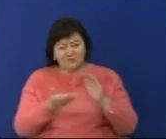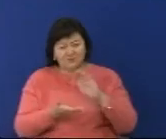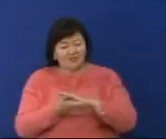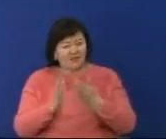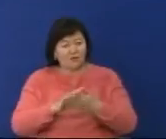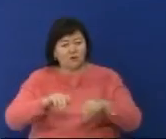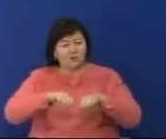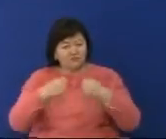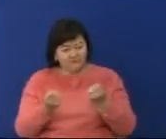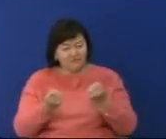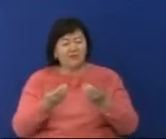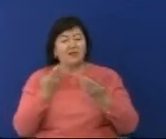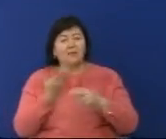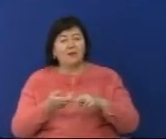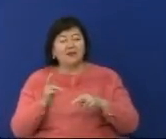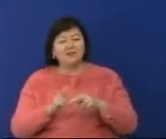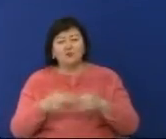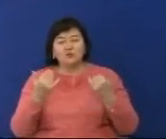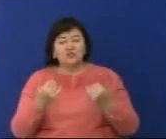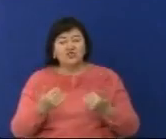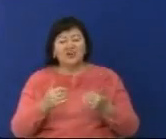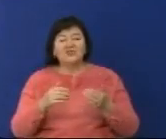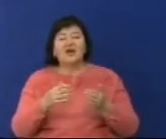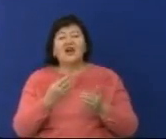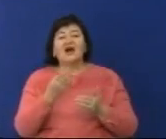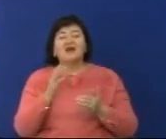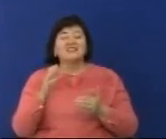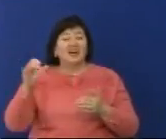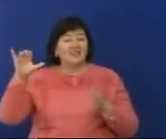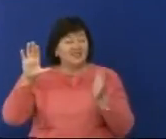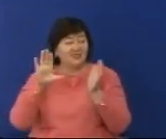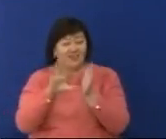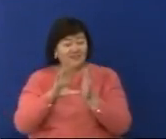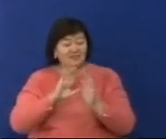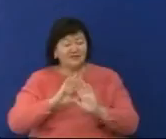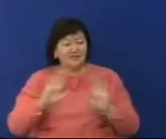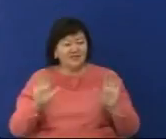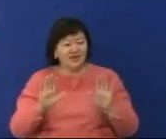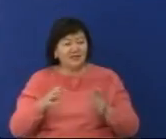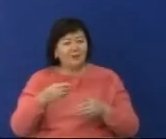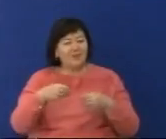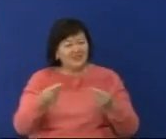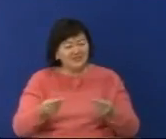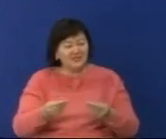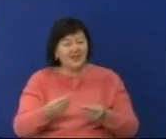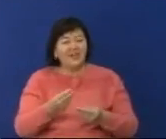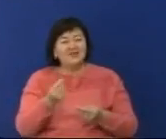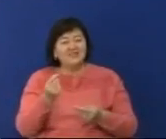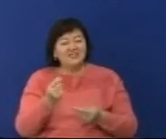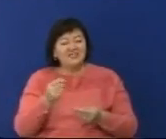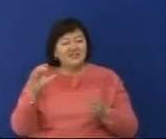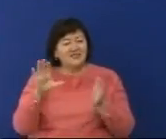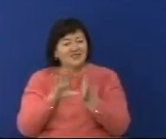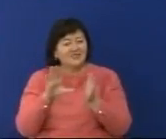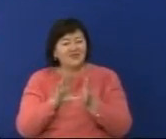төлі өттәсілдерімен орындары туралы толық ақпаратты серіктестіктің интернет сайтынан немесе шәкәрімданғылы 156 мекен